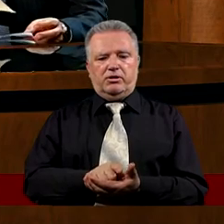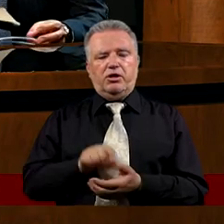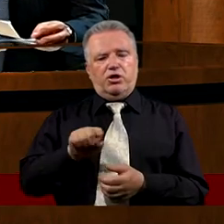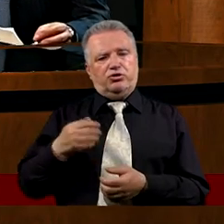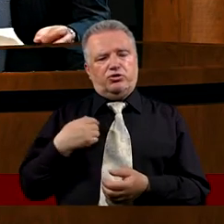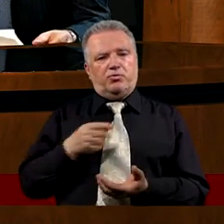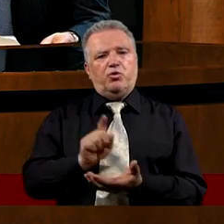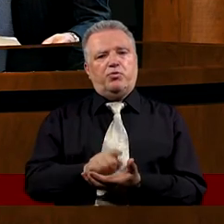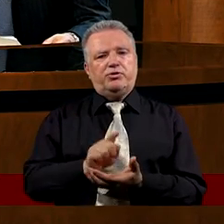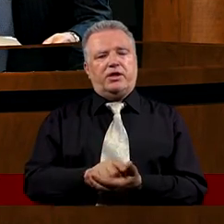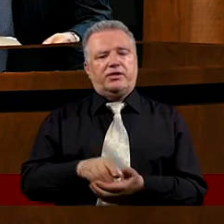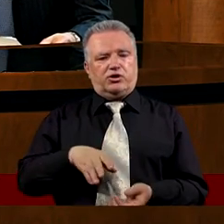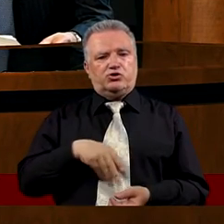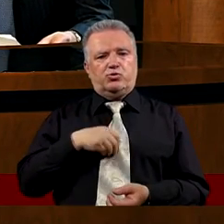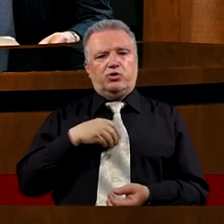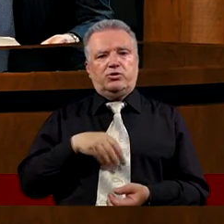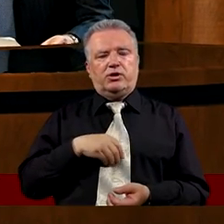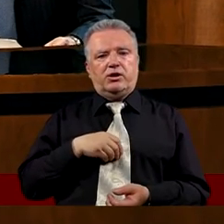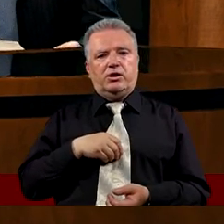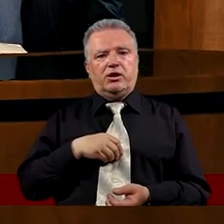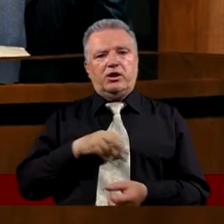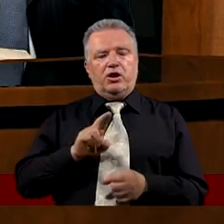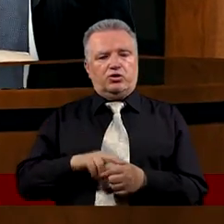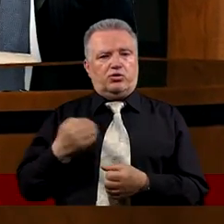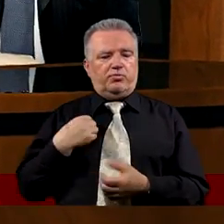Świątyny To był podatek świątyny Który był